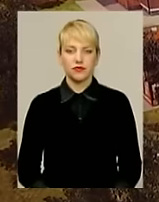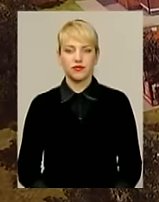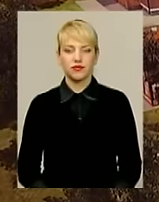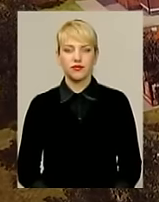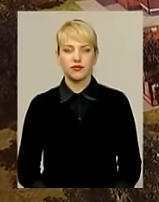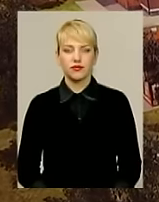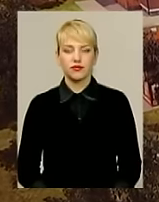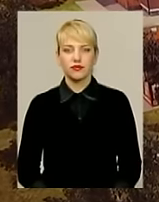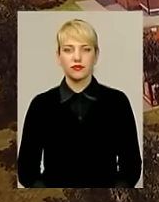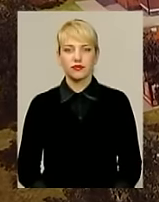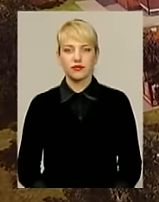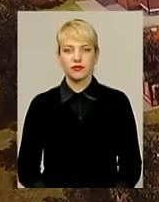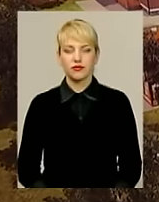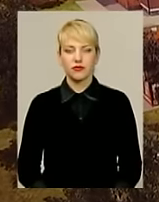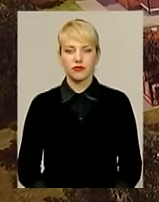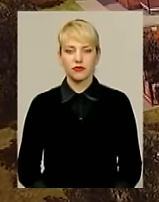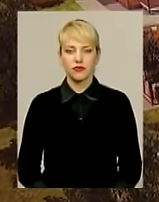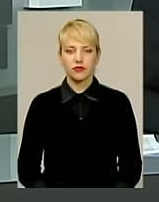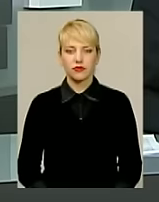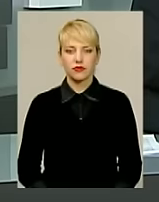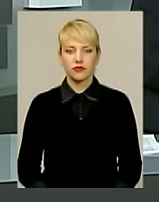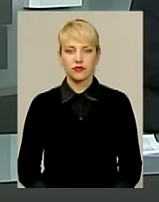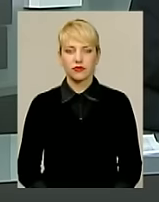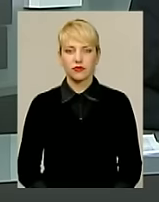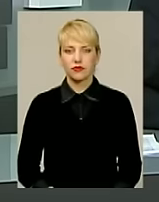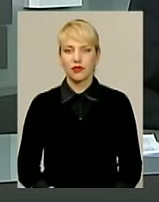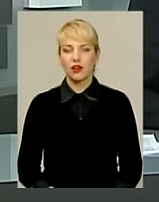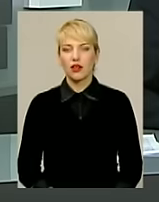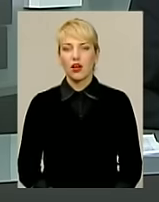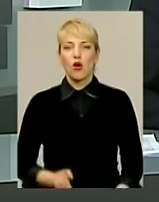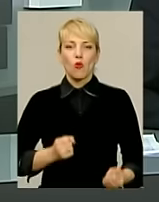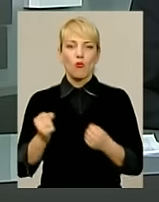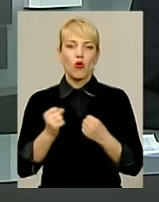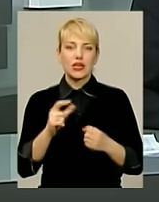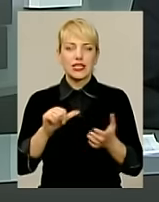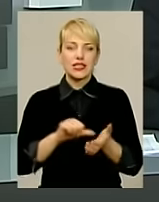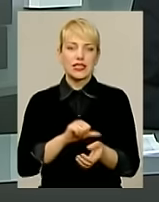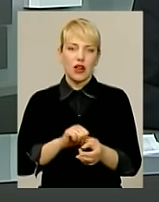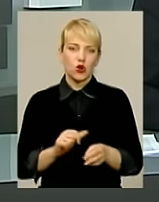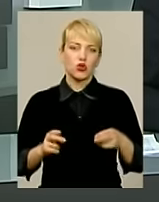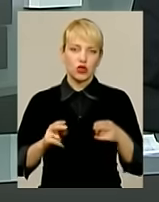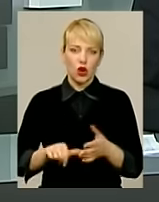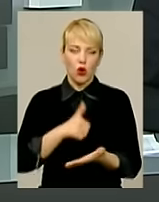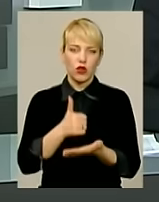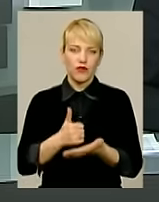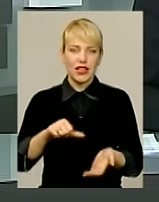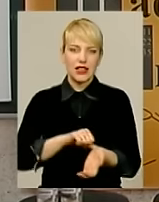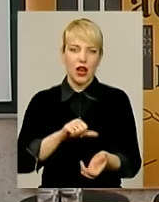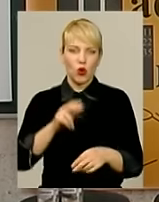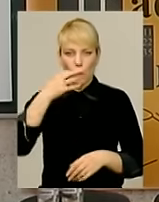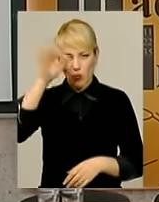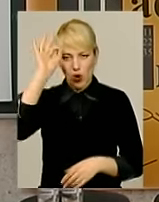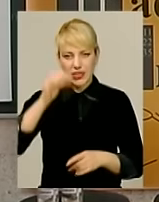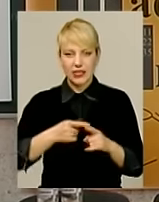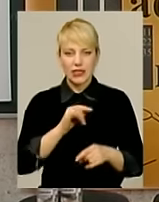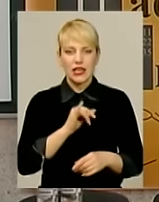Горішевський. Для інформаційного випуску. Борець із наркозлочинністю. Головний наркополіцейський країни Ілля